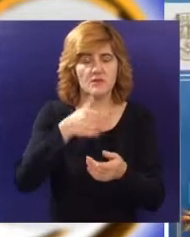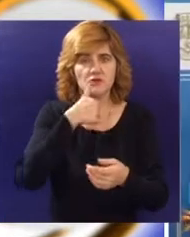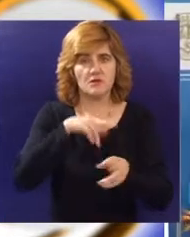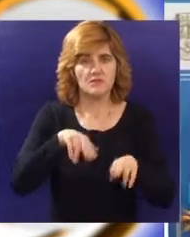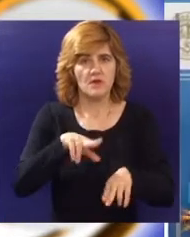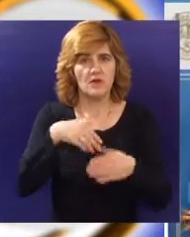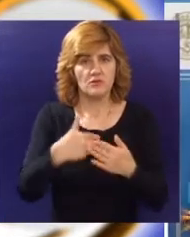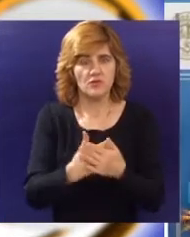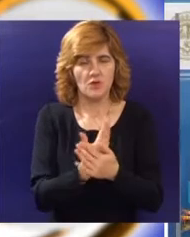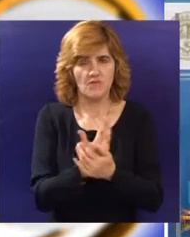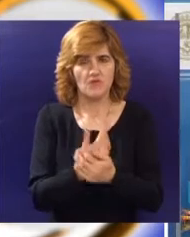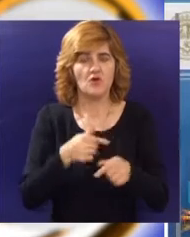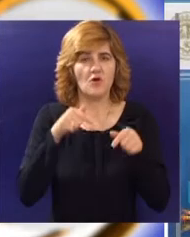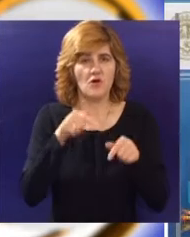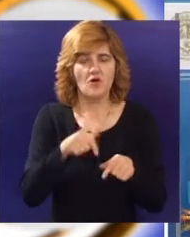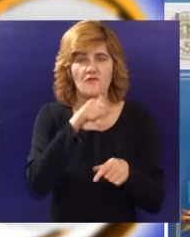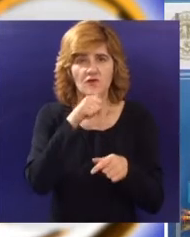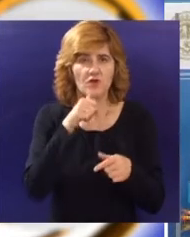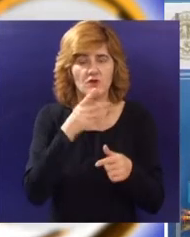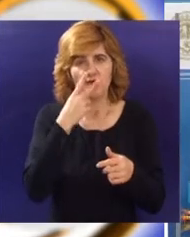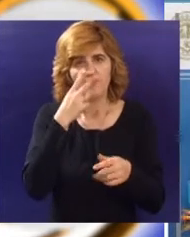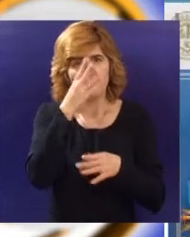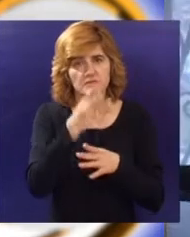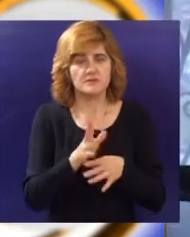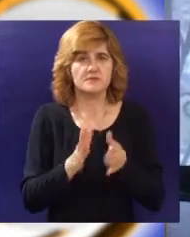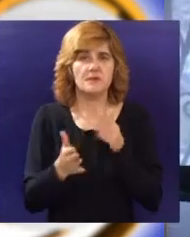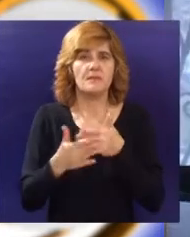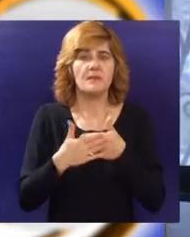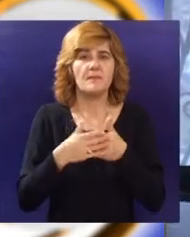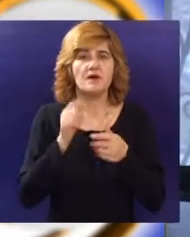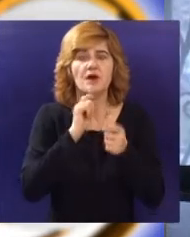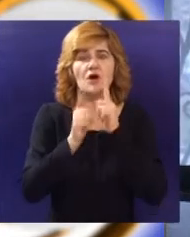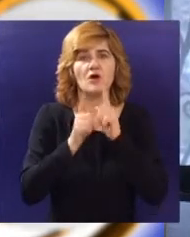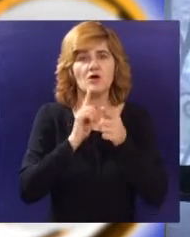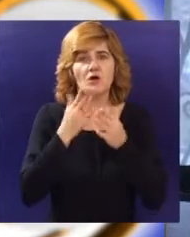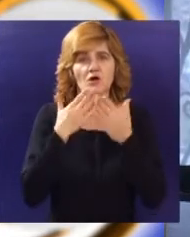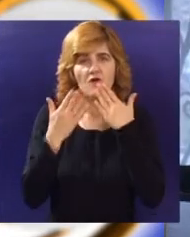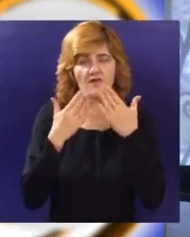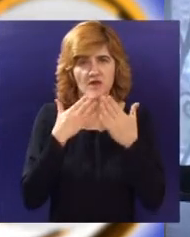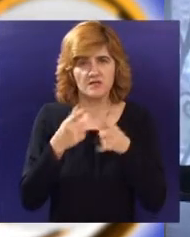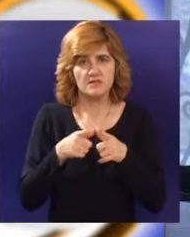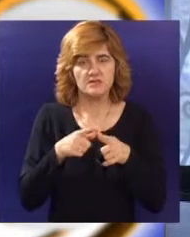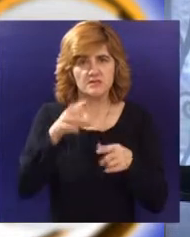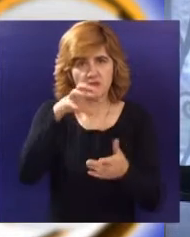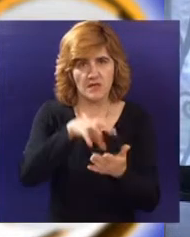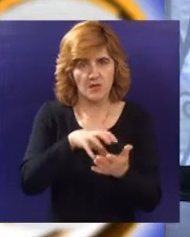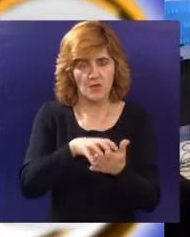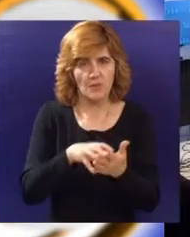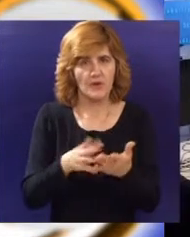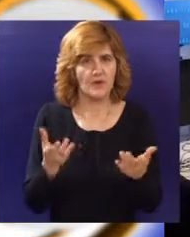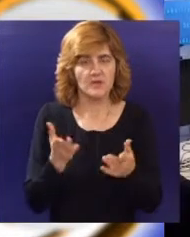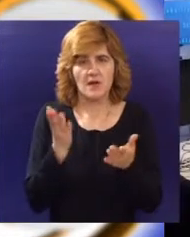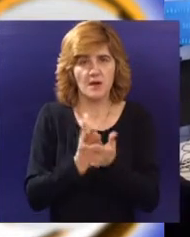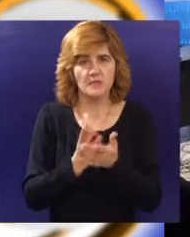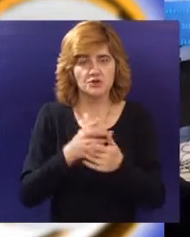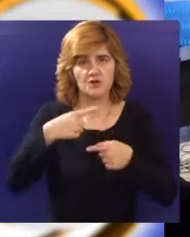Realizacija projekta Eko-Kop zamišljena je kroz stručne konferencije u Subotice i Segedinu, u kojoj će okupiti predstavnike ciljne grupe projekta na